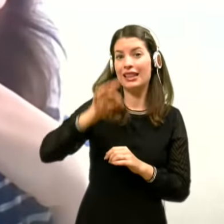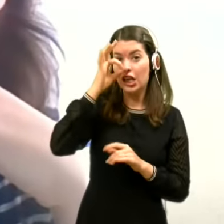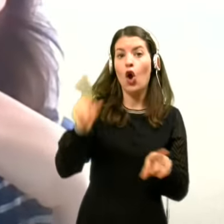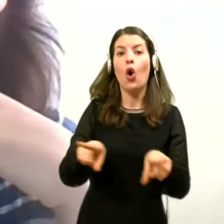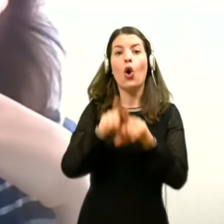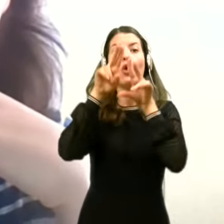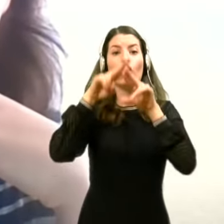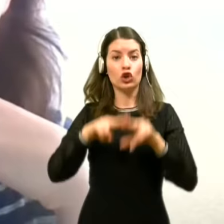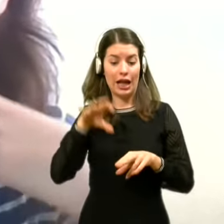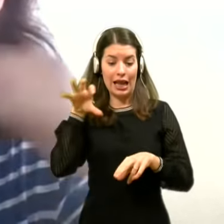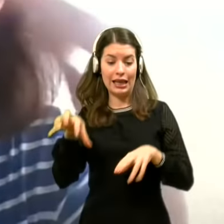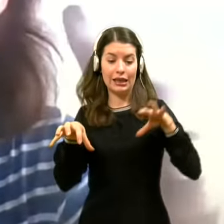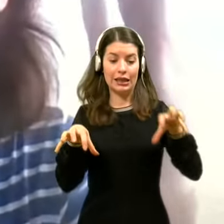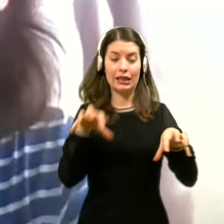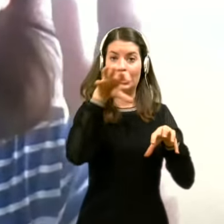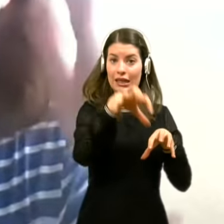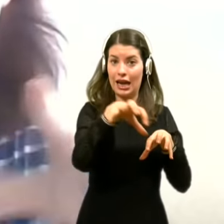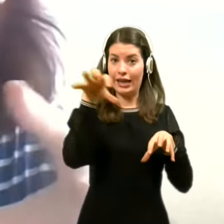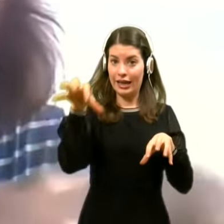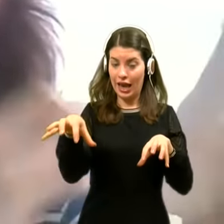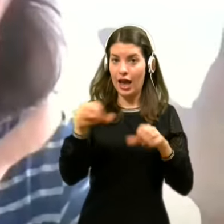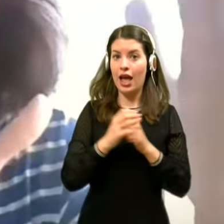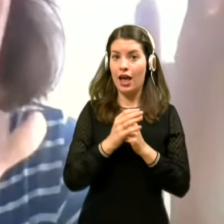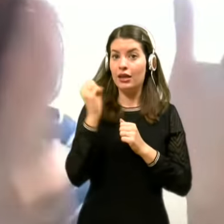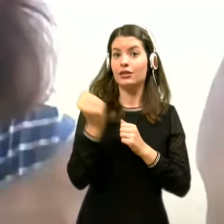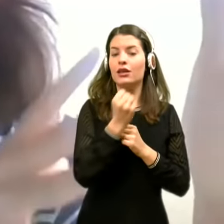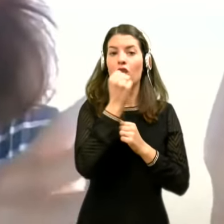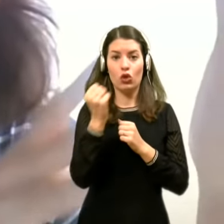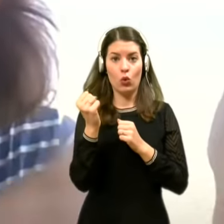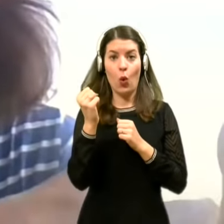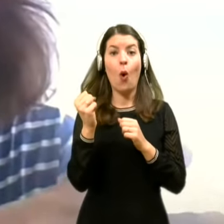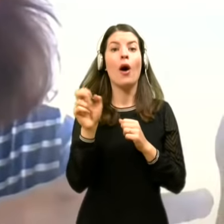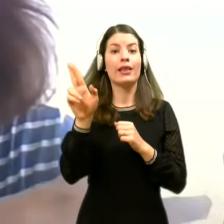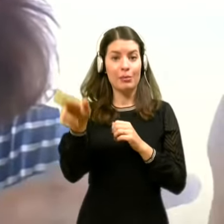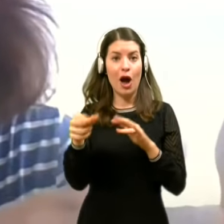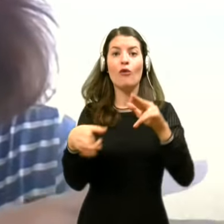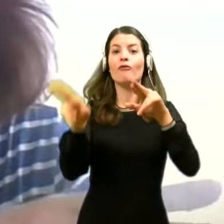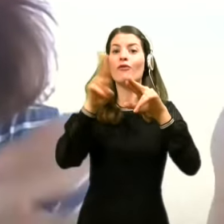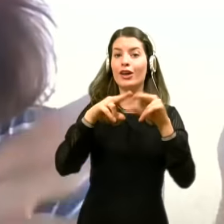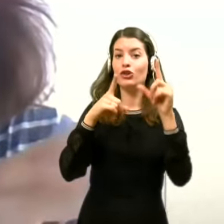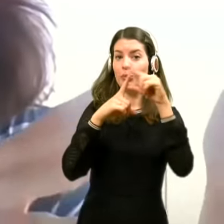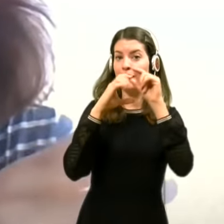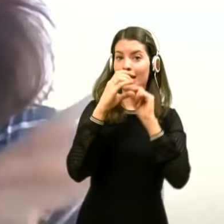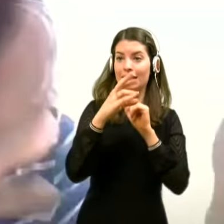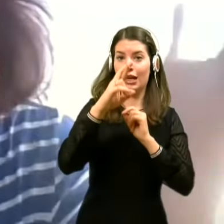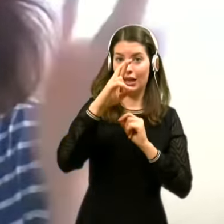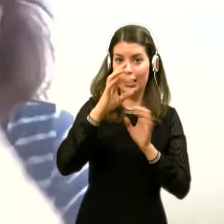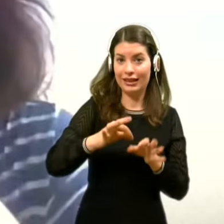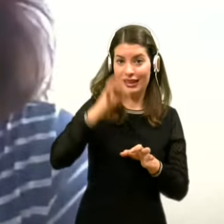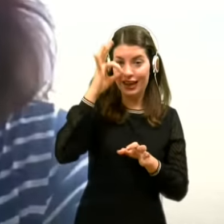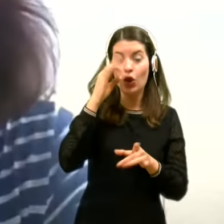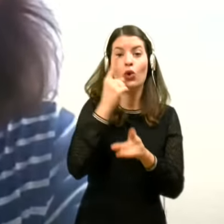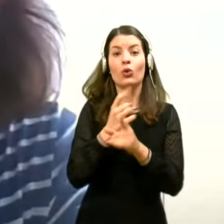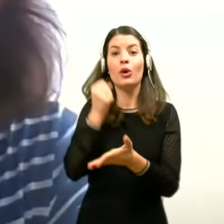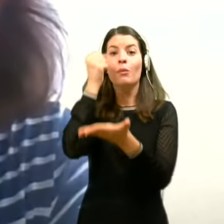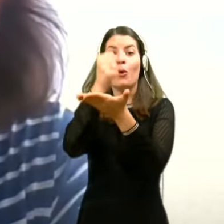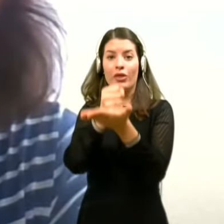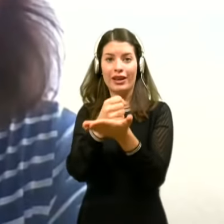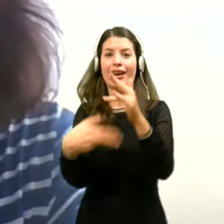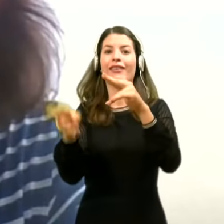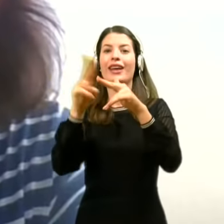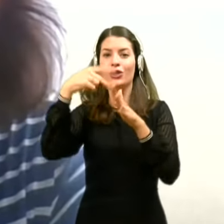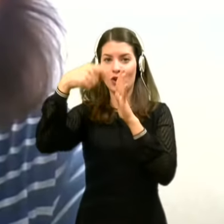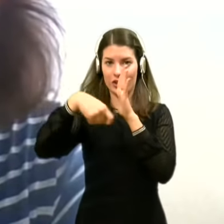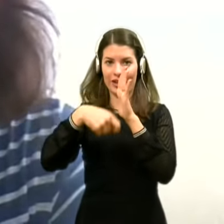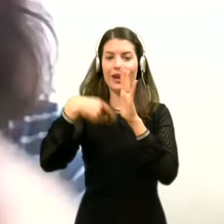statističnih regijah, da so zaradi tega, zaradi večjega števila PCR testov, potrdili večje število pozitivnih